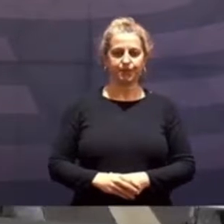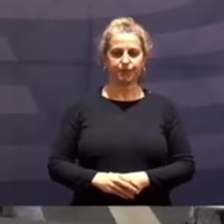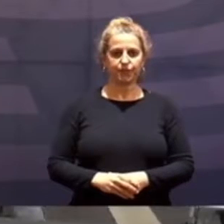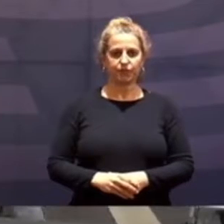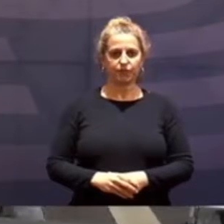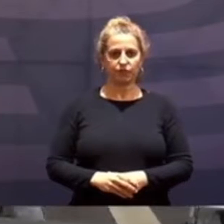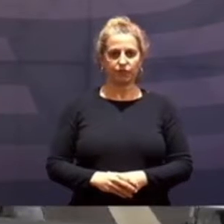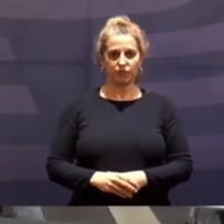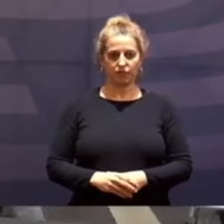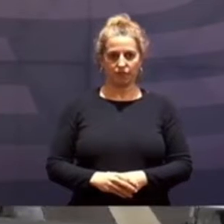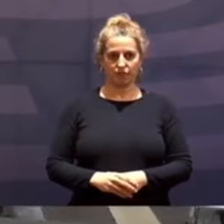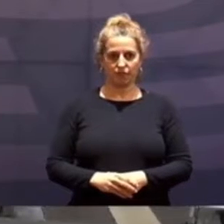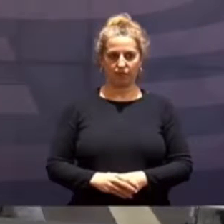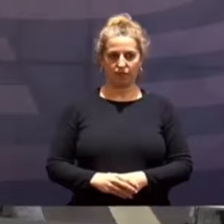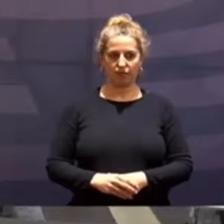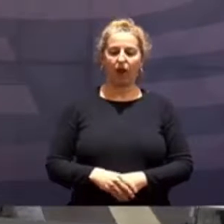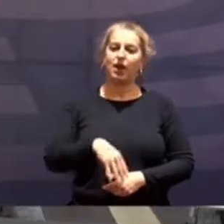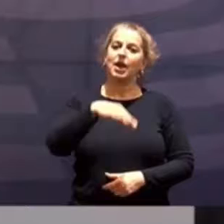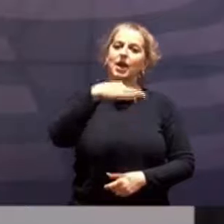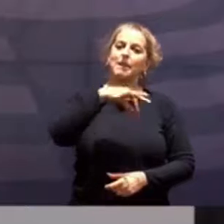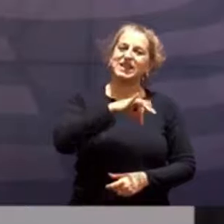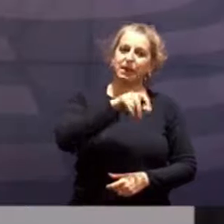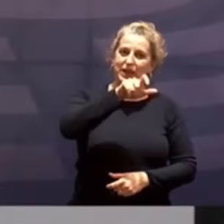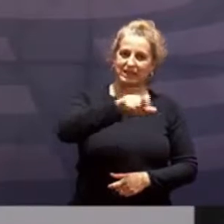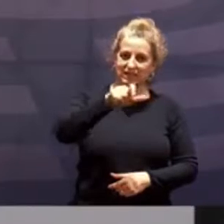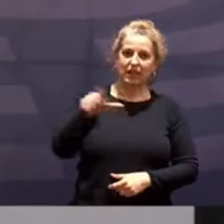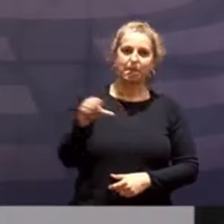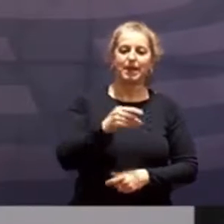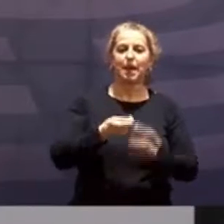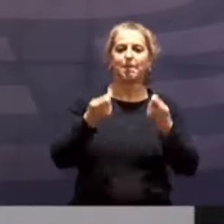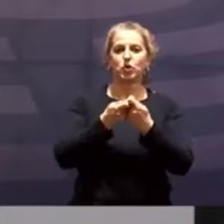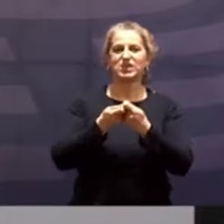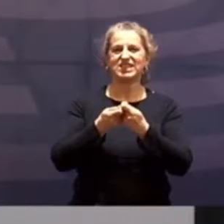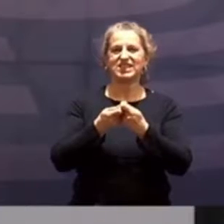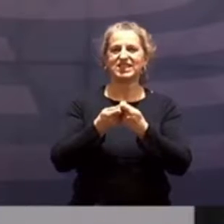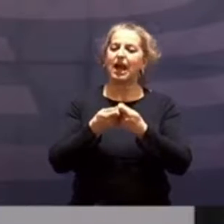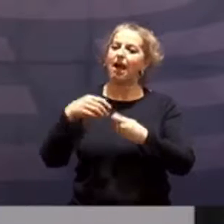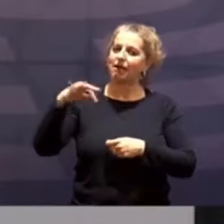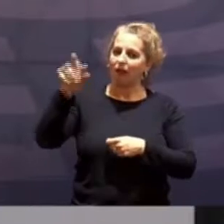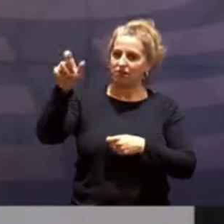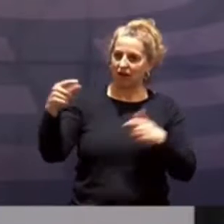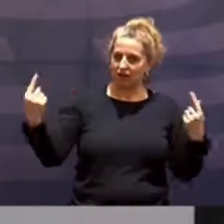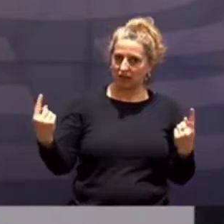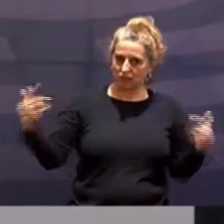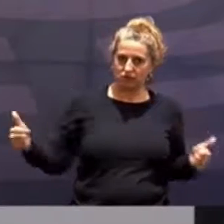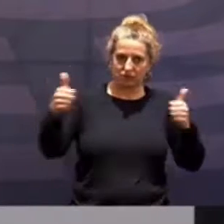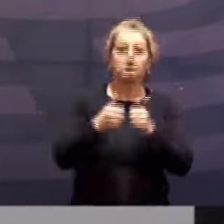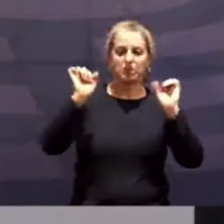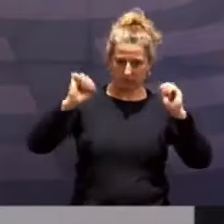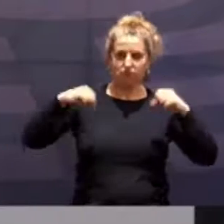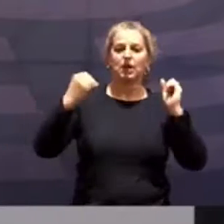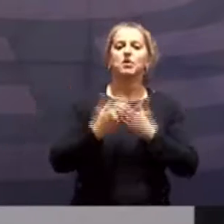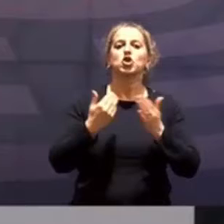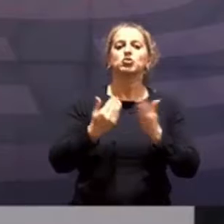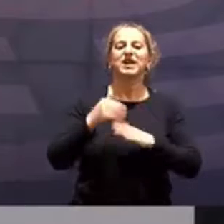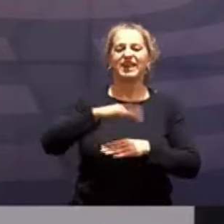Dass die Ministerpräsidentinnen und Präsidenten sich aber mit der Bundeskanzlerin nicht darauf einigen konnten, beispielsweise die